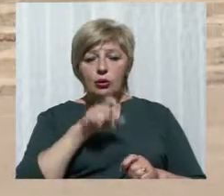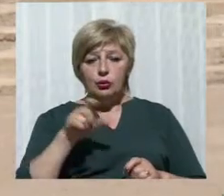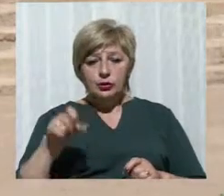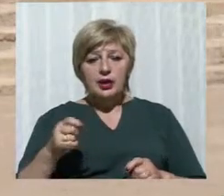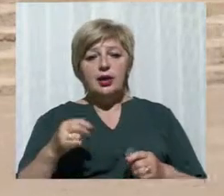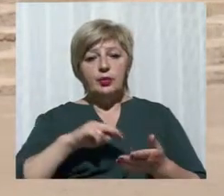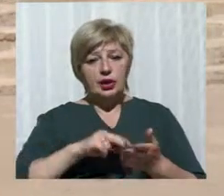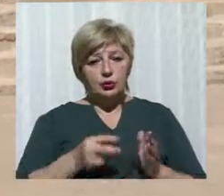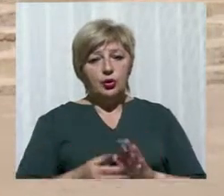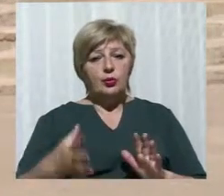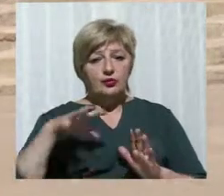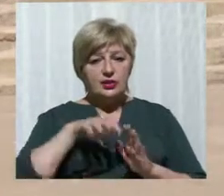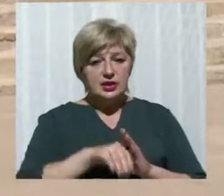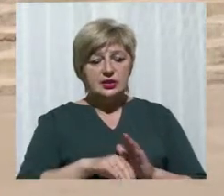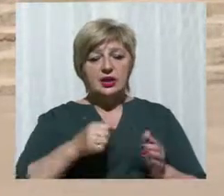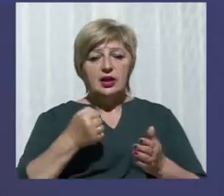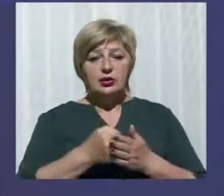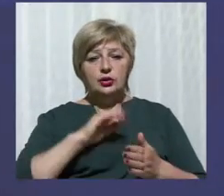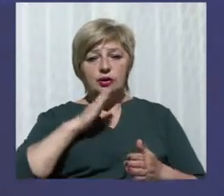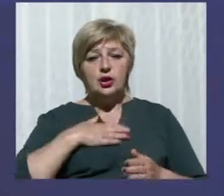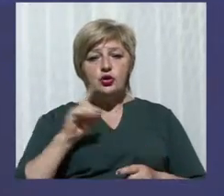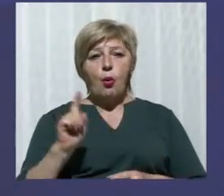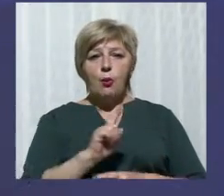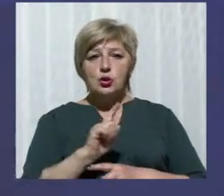внести до нашого музею.